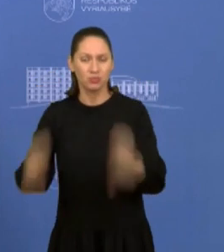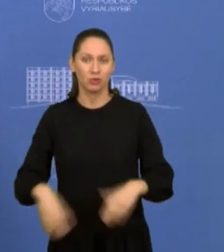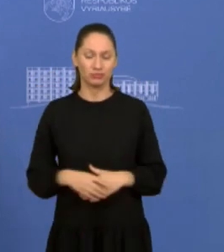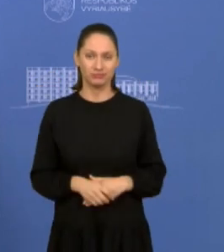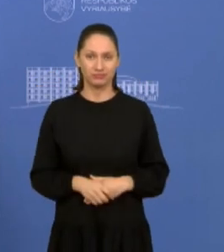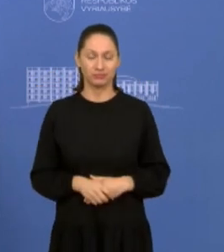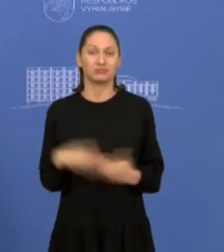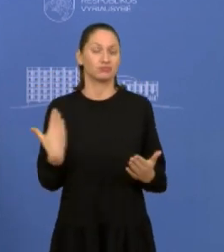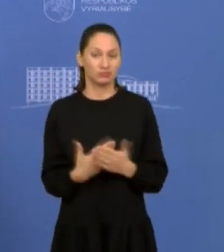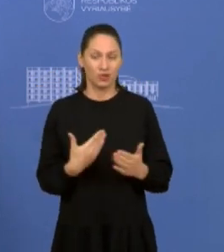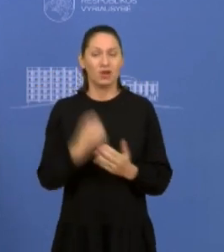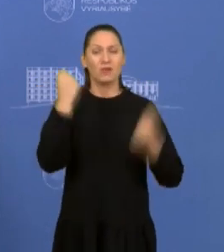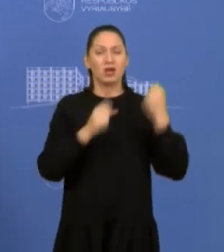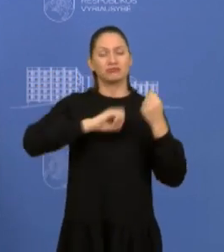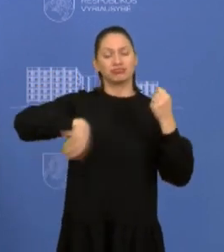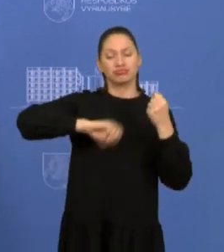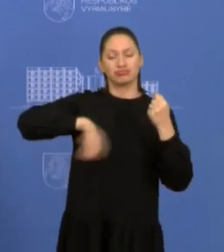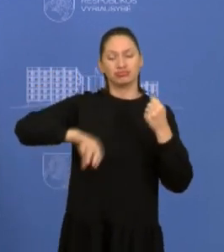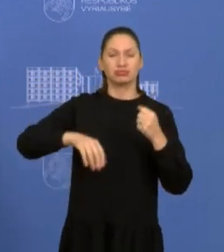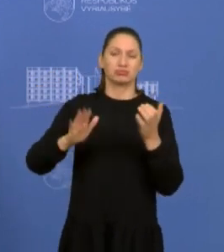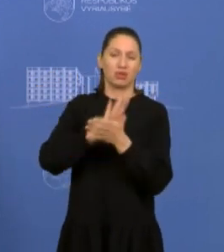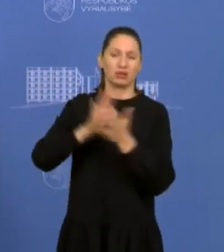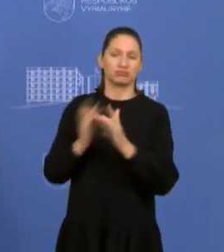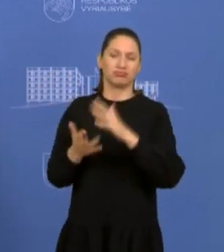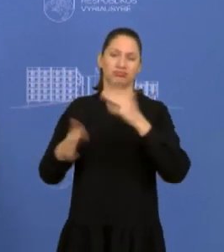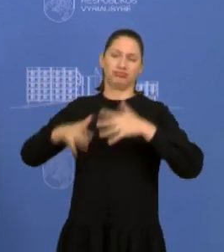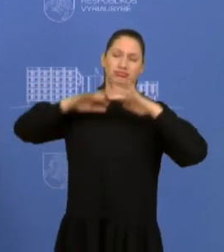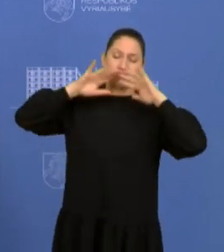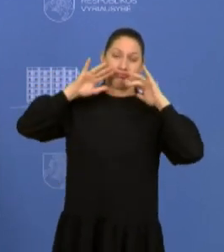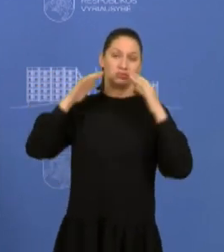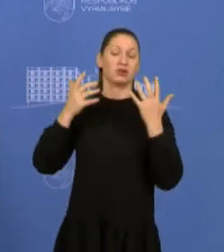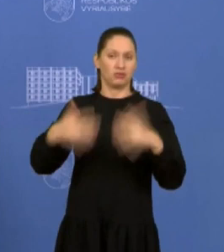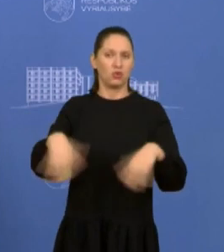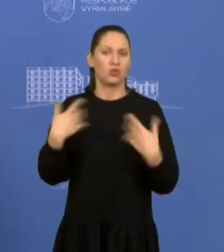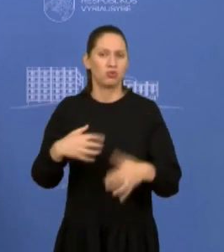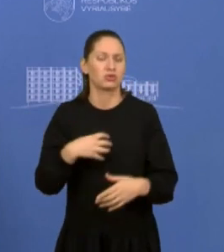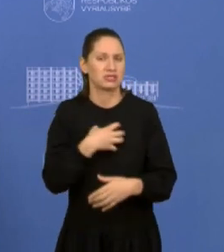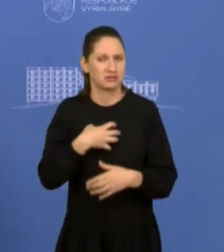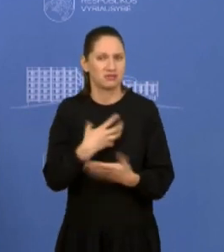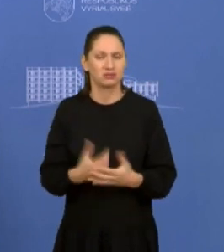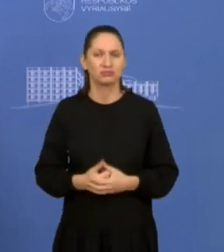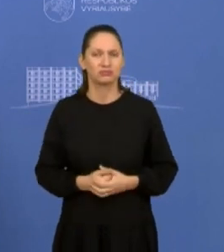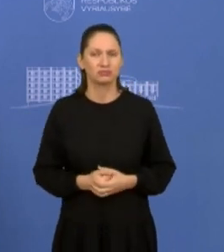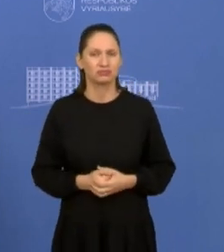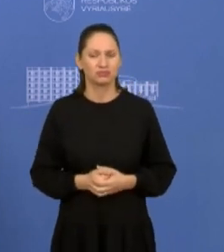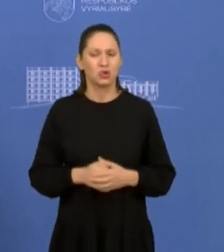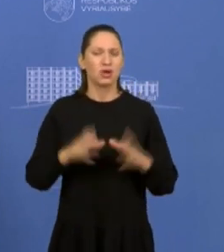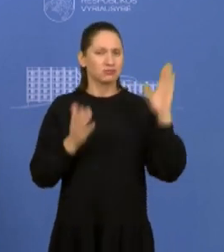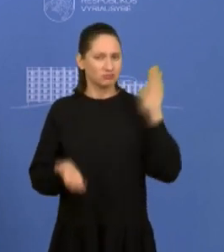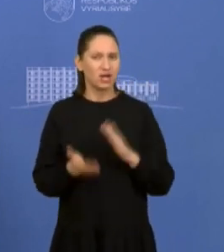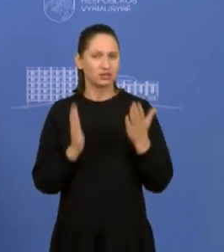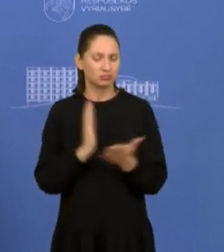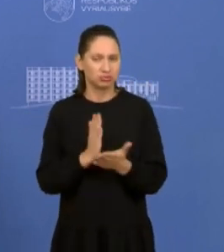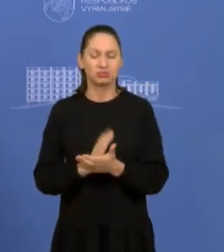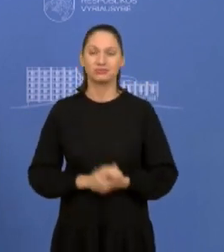nes tarša, jos mažinimas yra būtent kertinės šis šitų projektų. Ir trečias